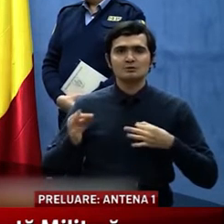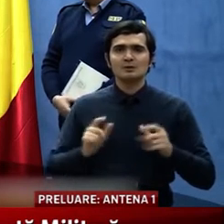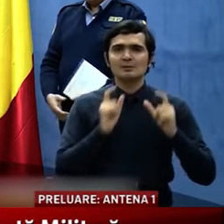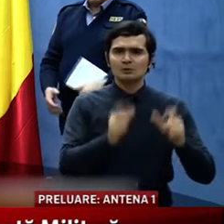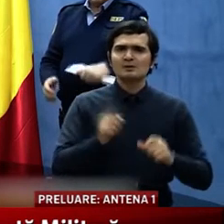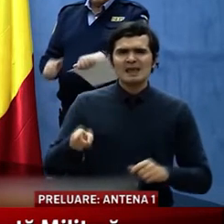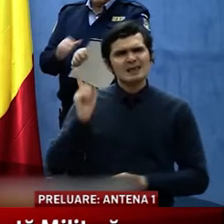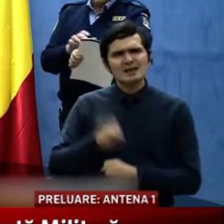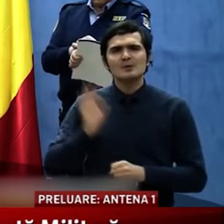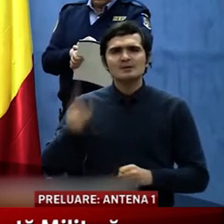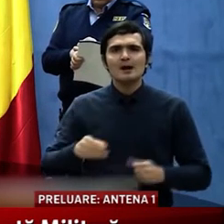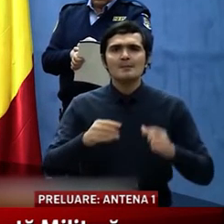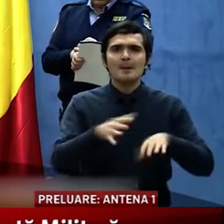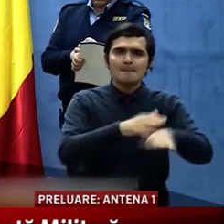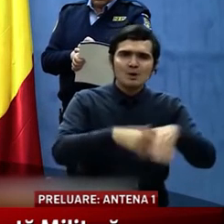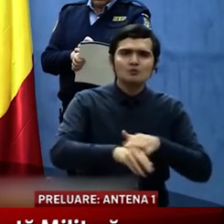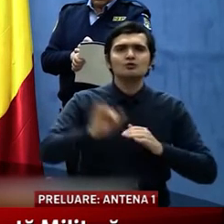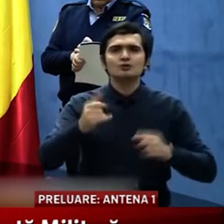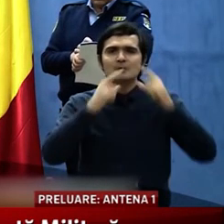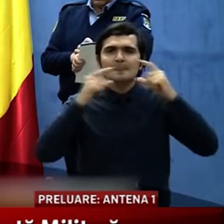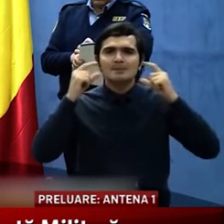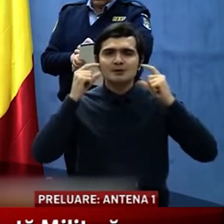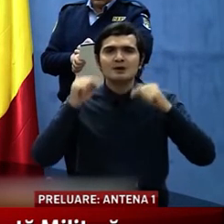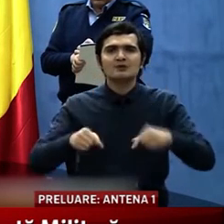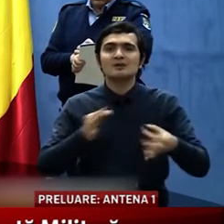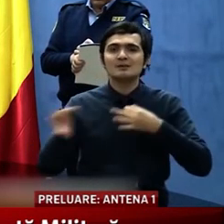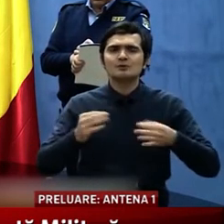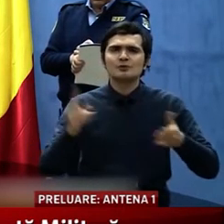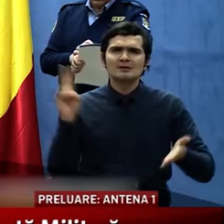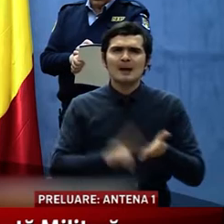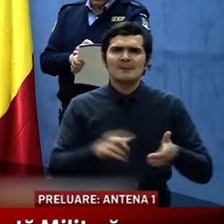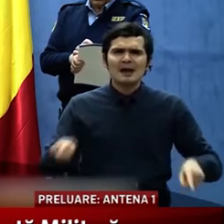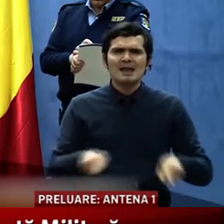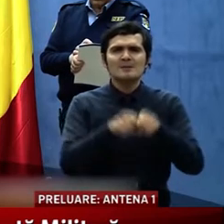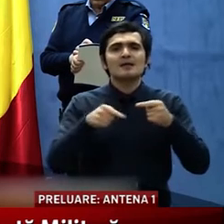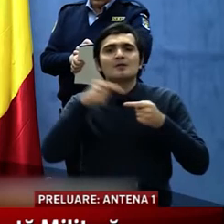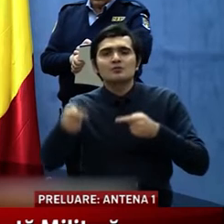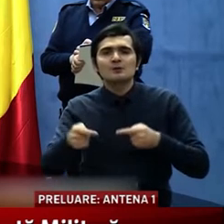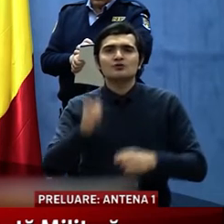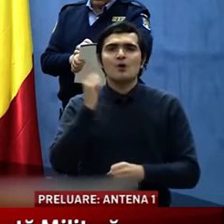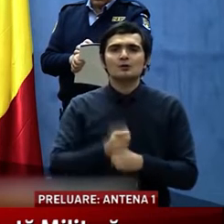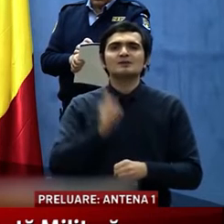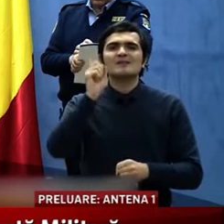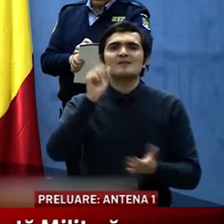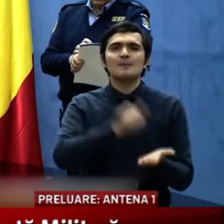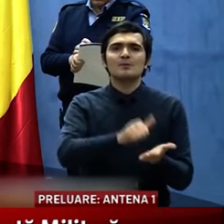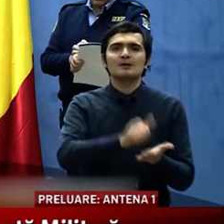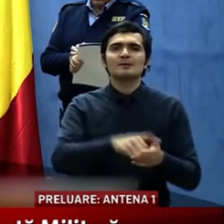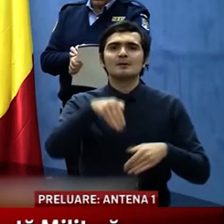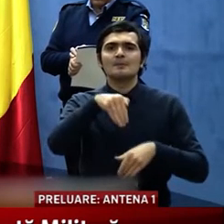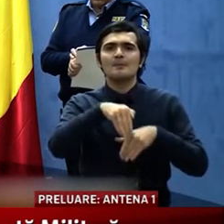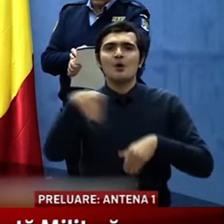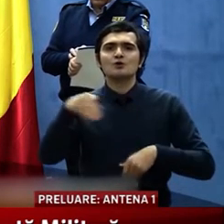poarte mănuși și măști. Măsura se aplică imediat după ce această ordonanță va fi publicată în monitorul oficial.